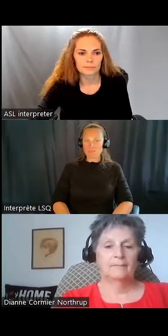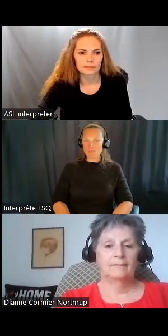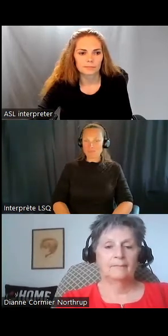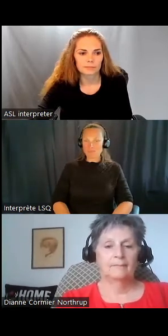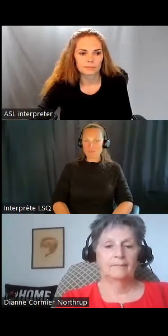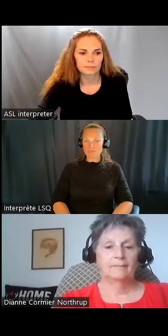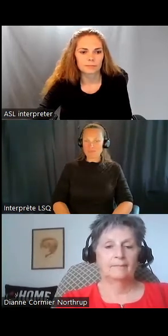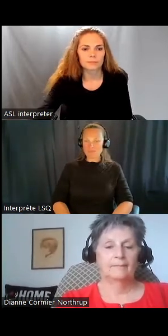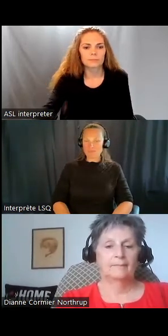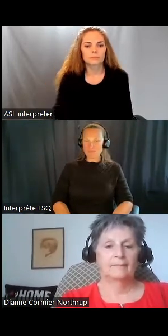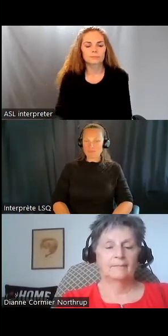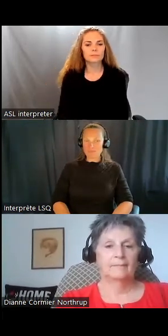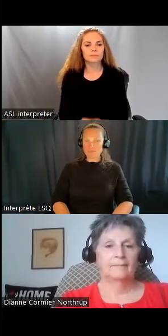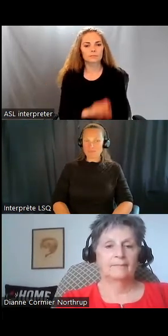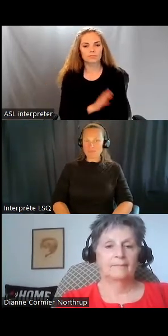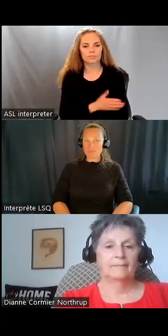OK.